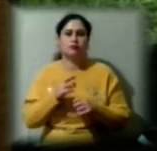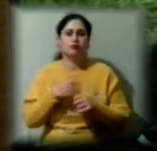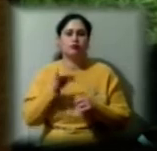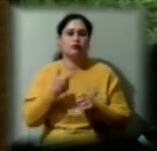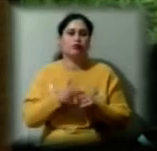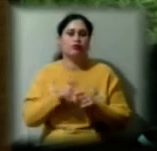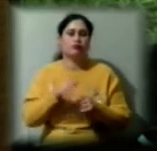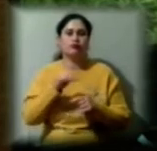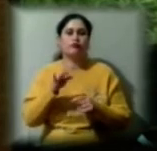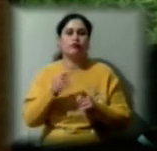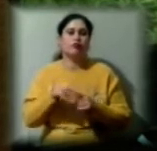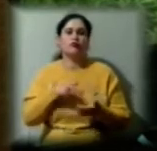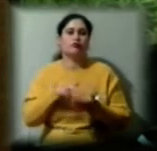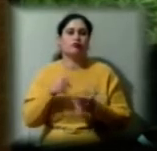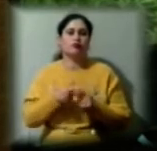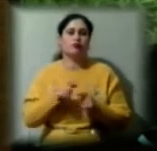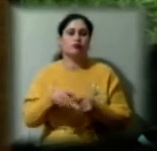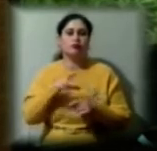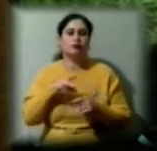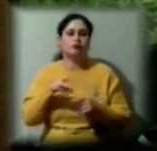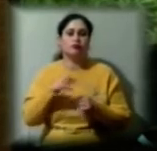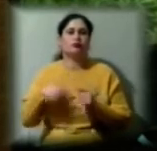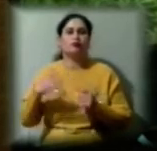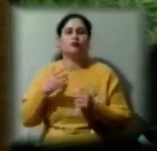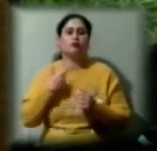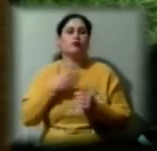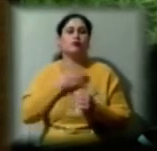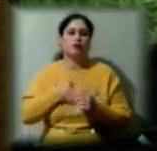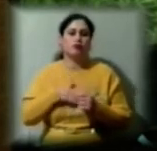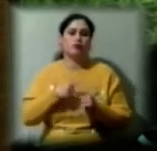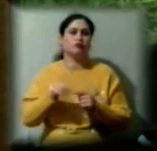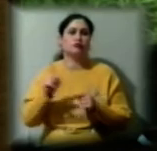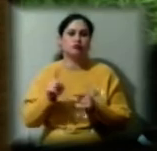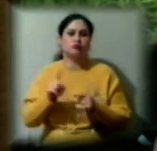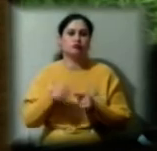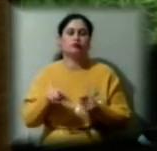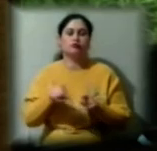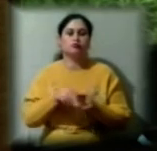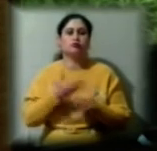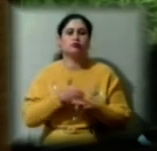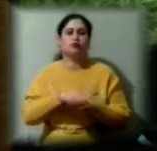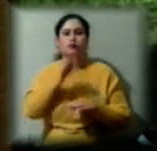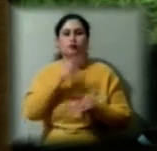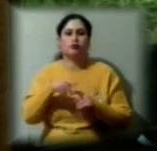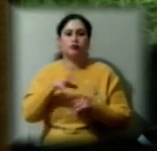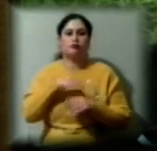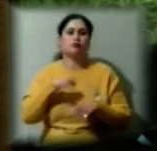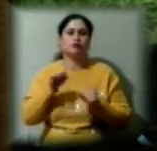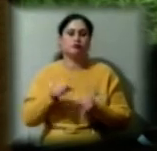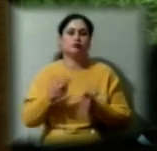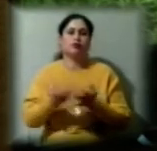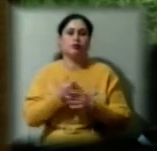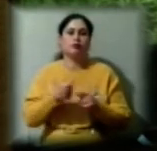проходять, тому ми дуже задоволені, що в такий складний час ми змогли знайти такий формат